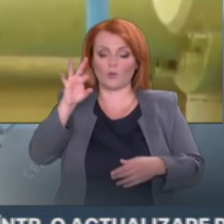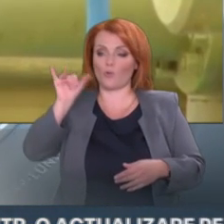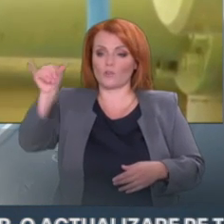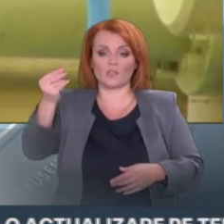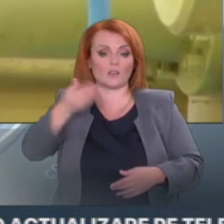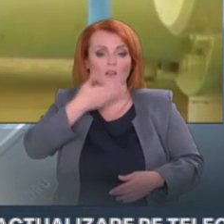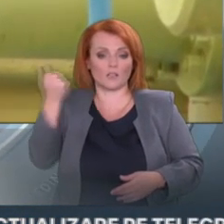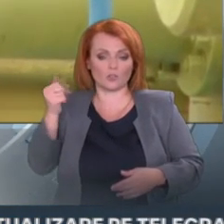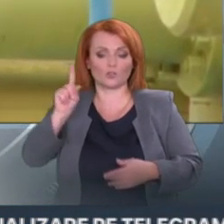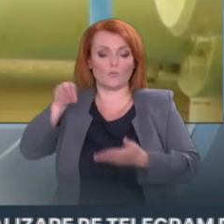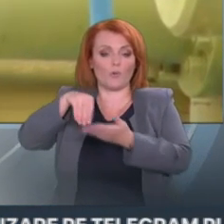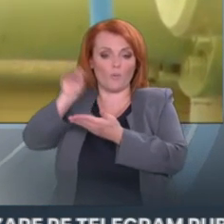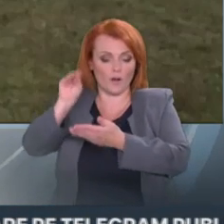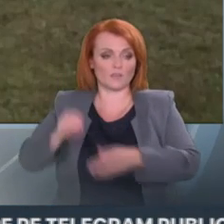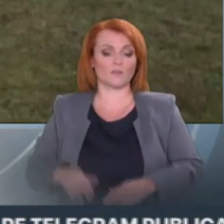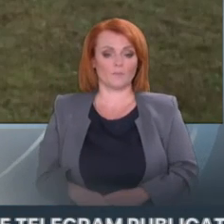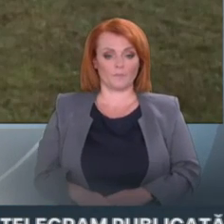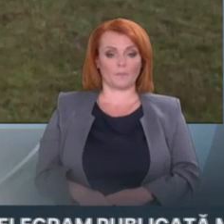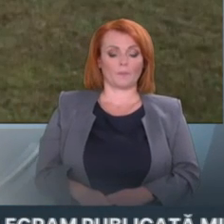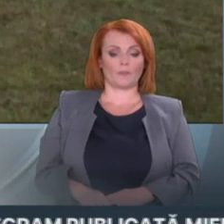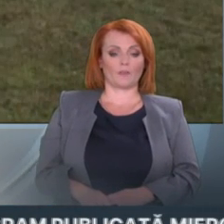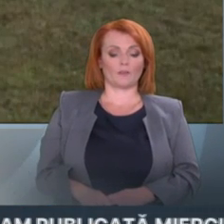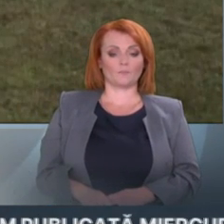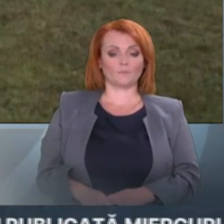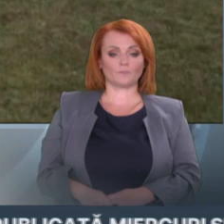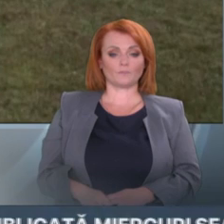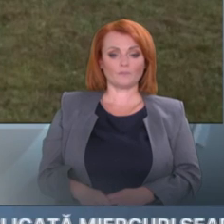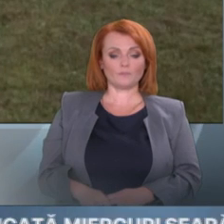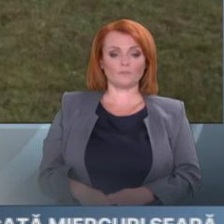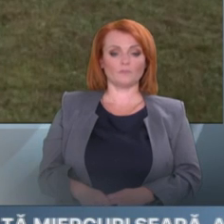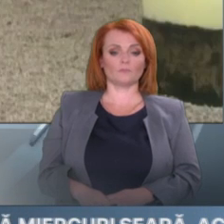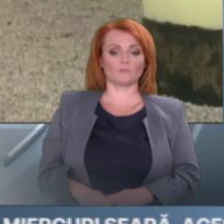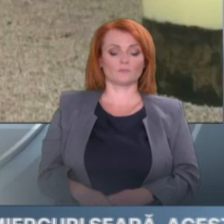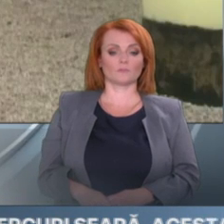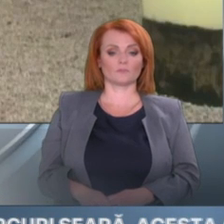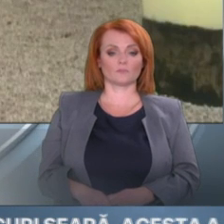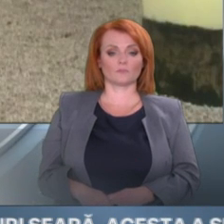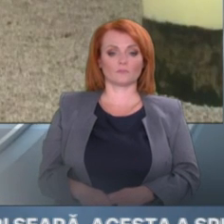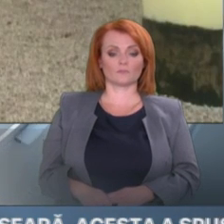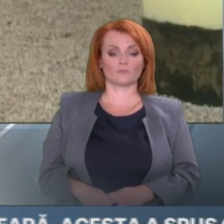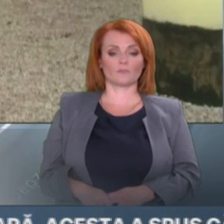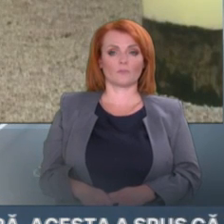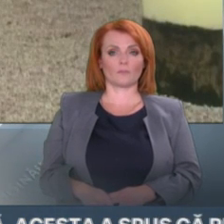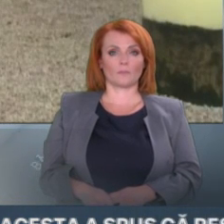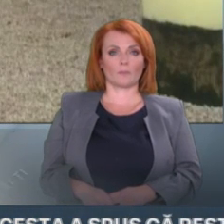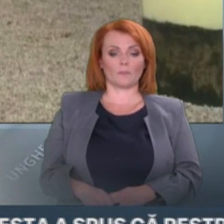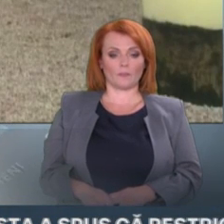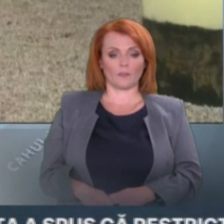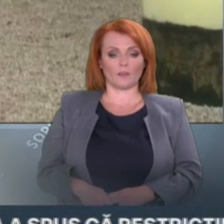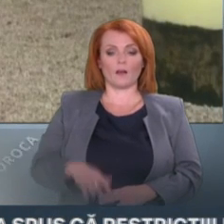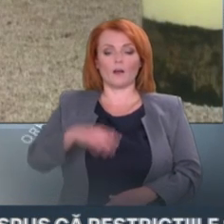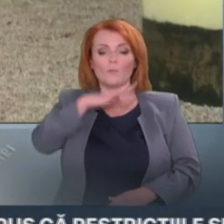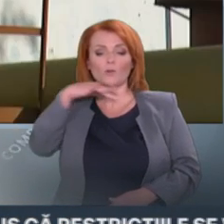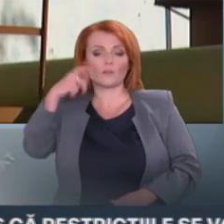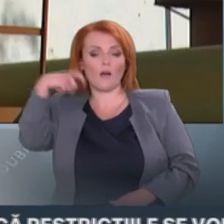sunt strategice pentru această companie. Activele respective știm că au fost vânate de-a lungul a mai mulți ani